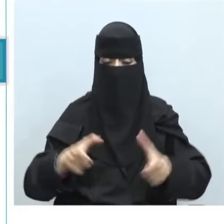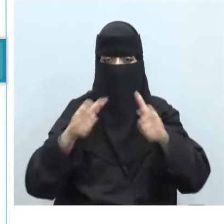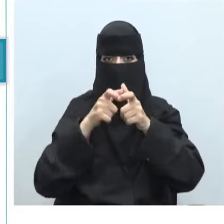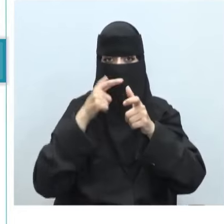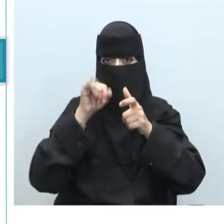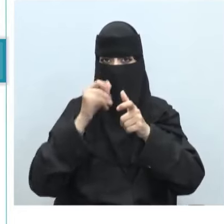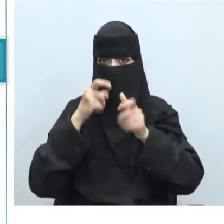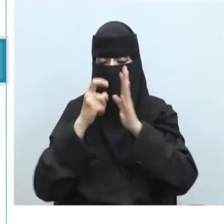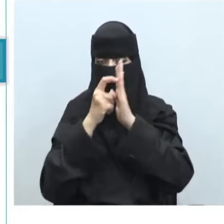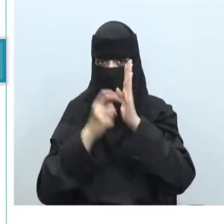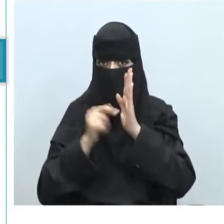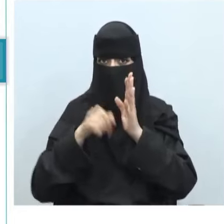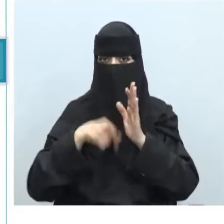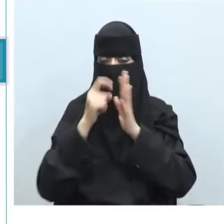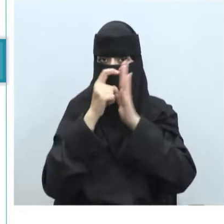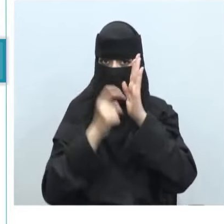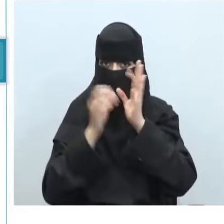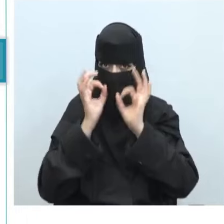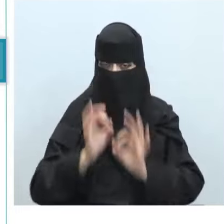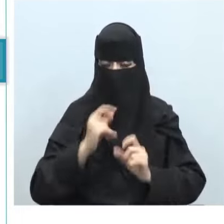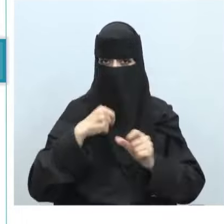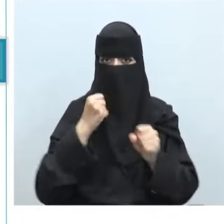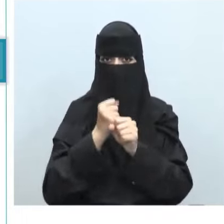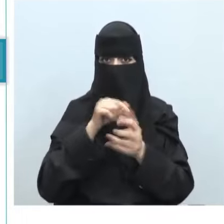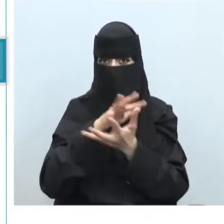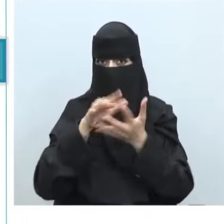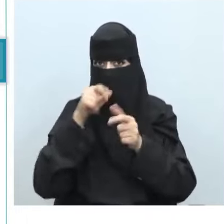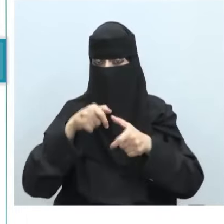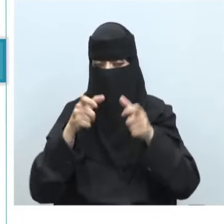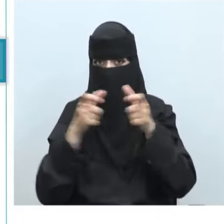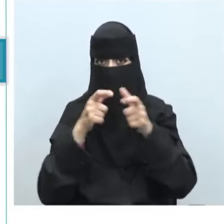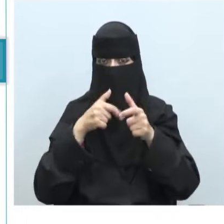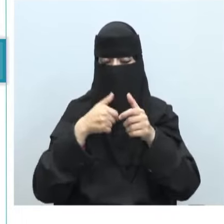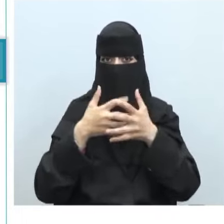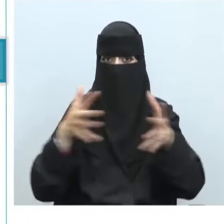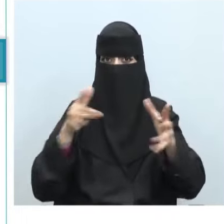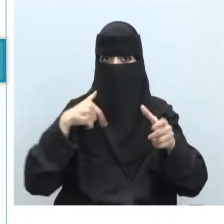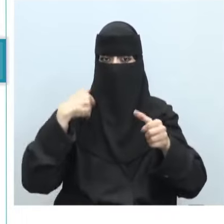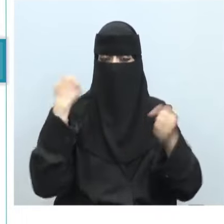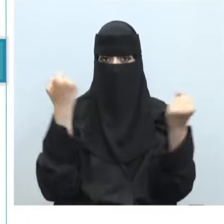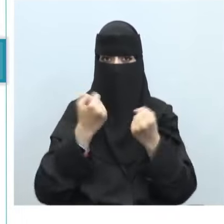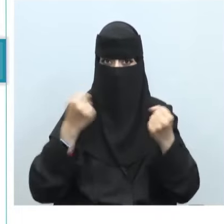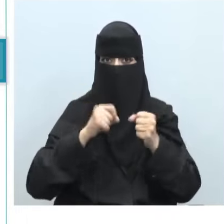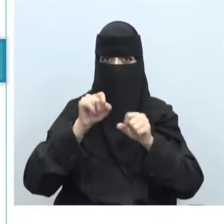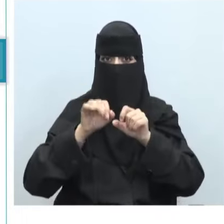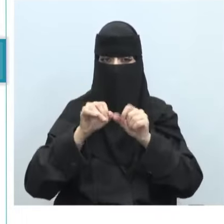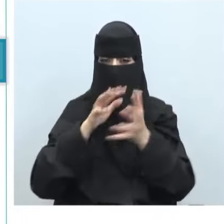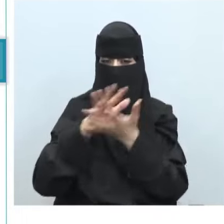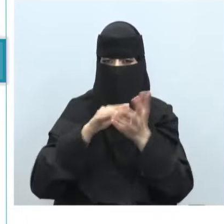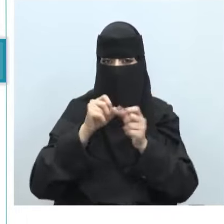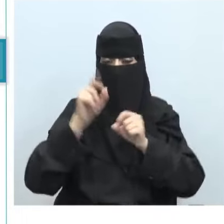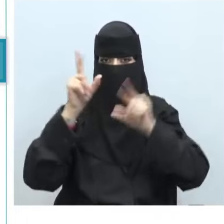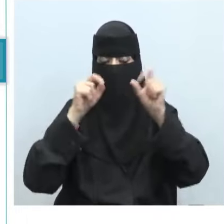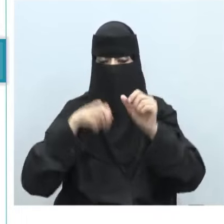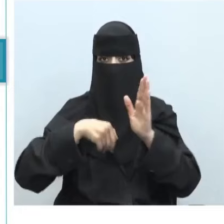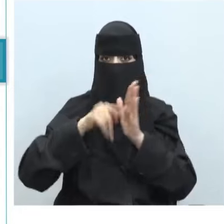من القوانين والضوابط التي تجرم مجموعة واسعة من أنشطة الجرائم الإلكترونية ولقد تم